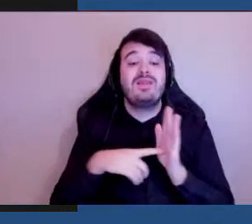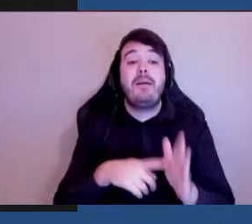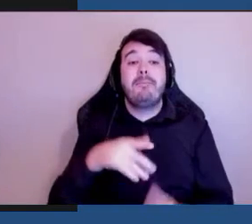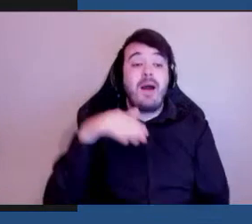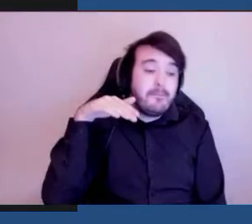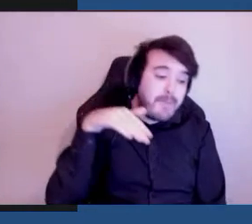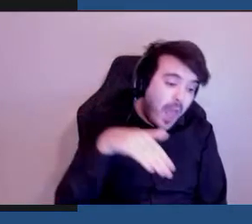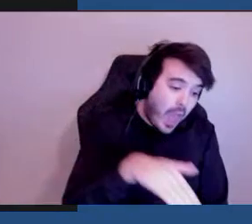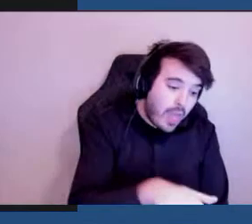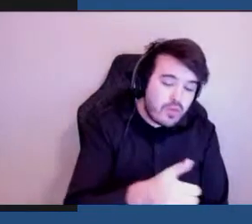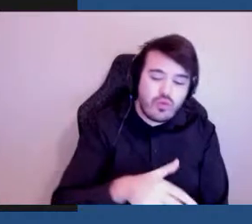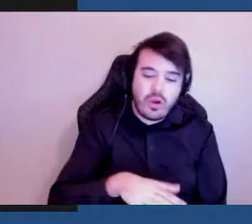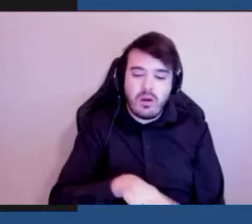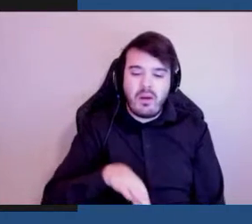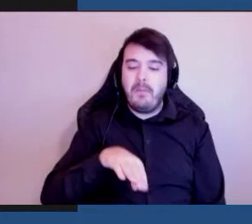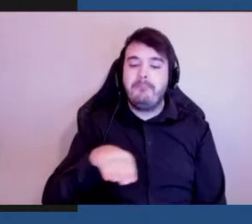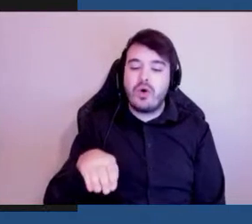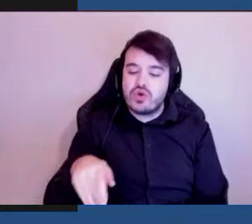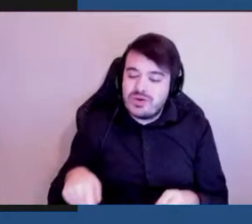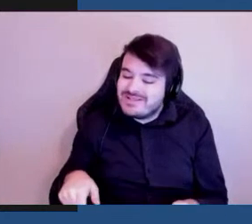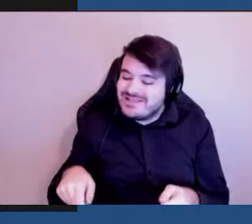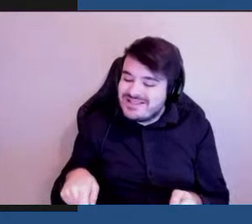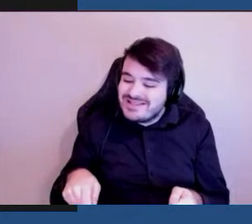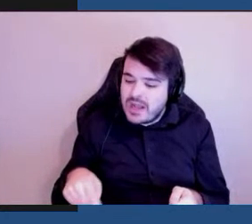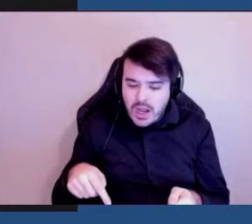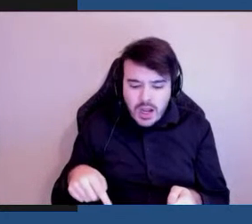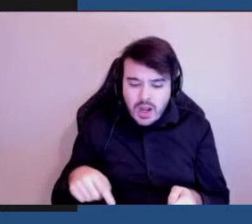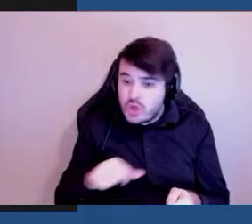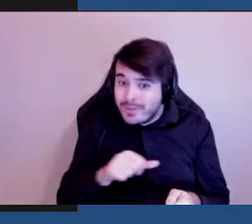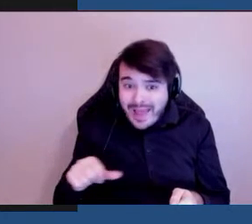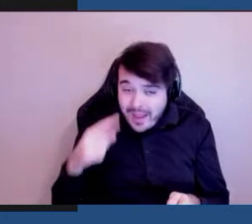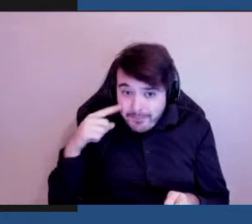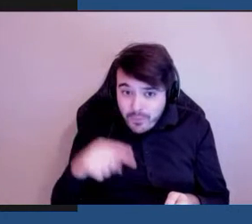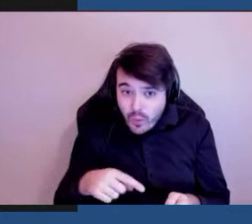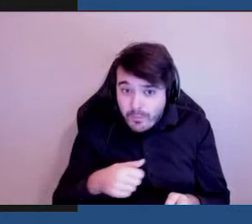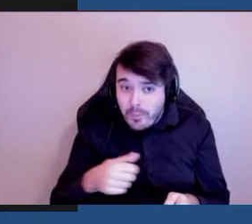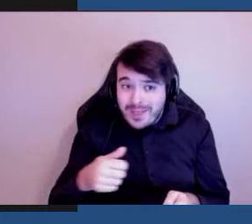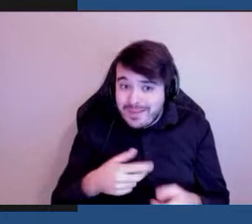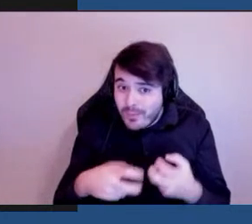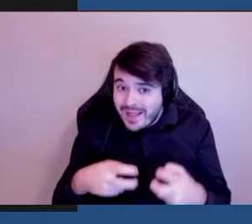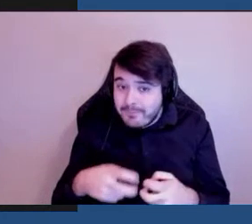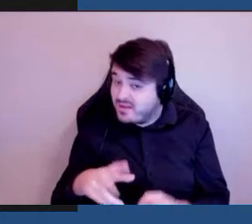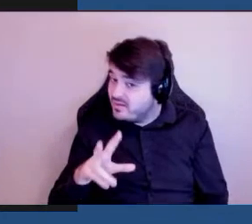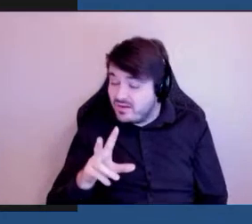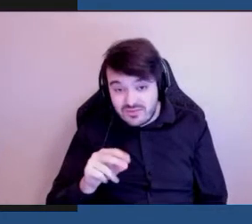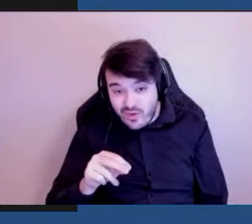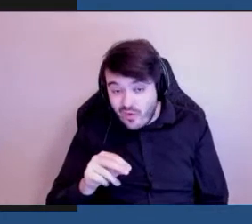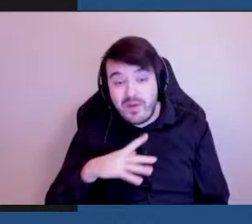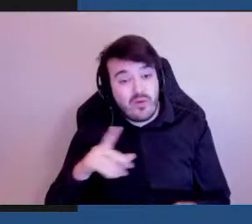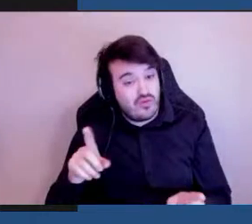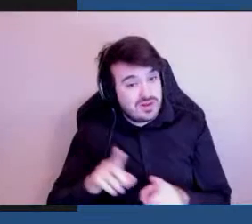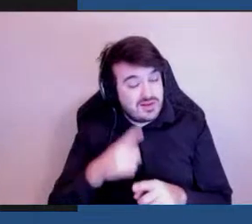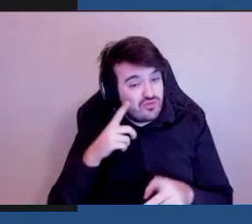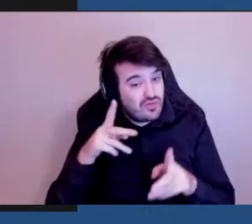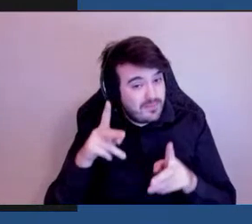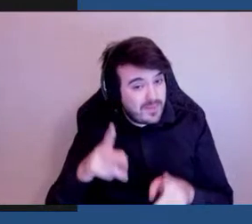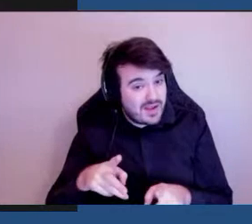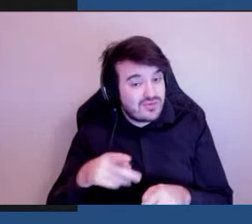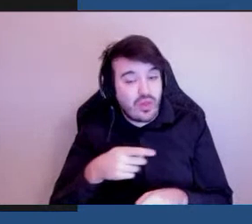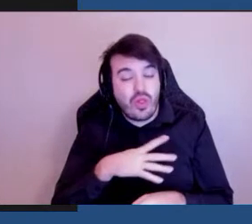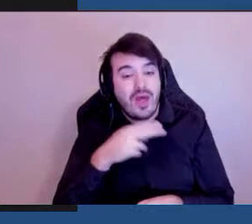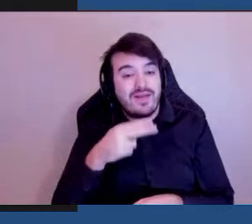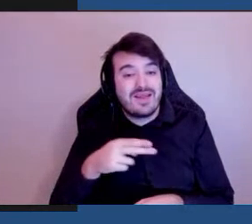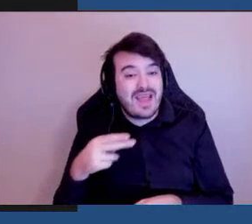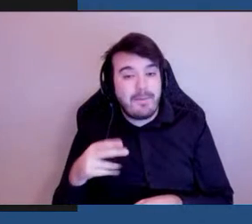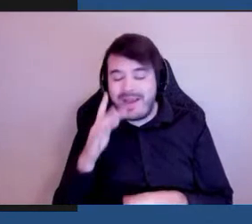les bordures, ce n pas simplement ceux qui ont des problèmes de mobilité qui sont affectés, mais ceux qui ont peut-être un handicap